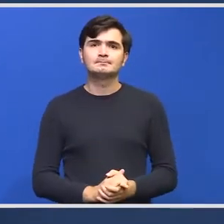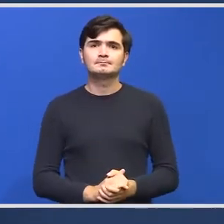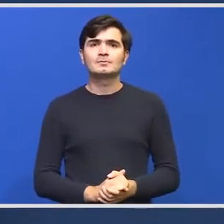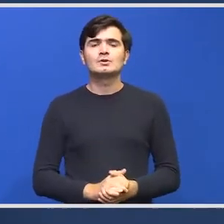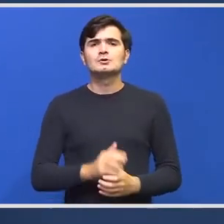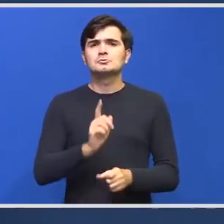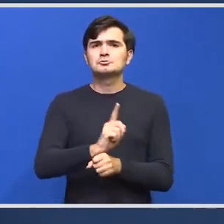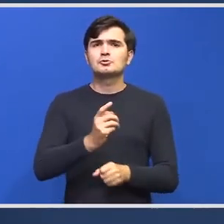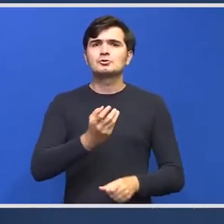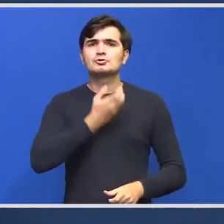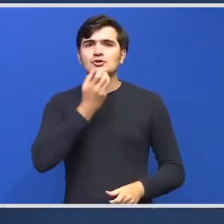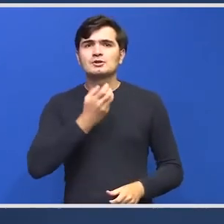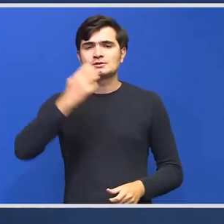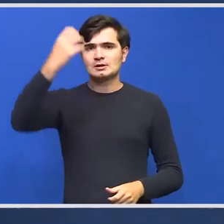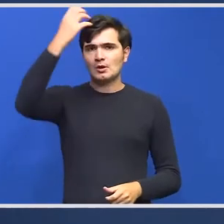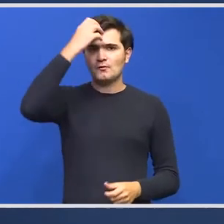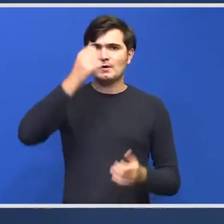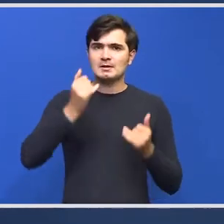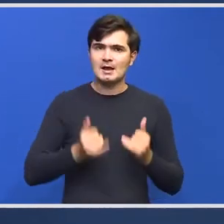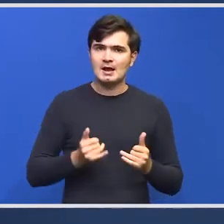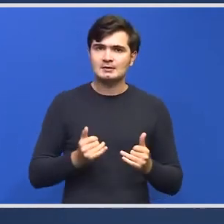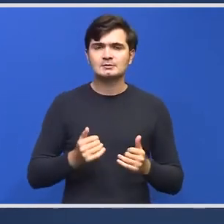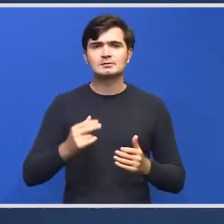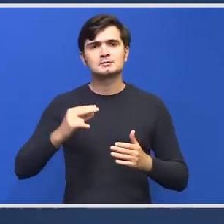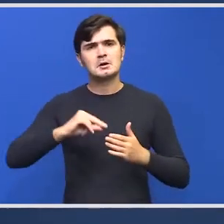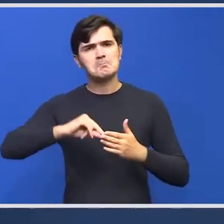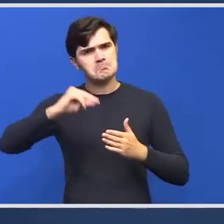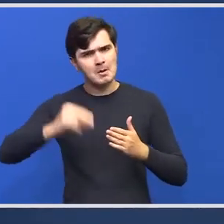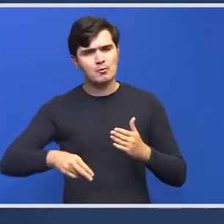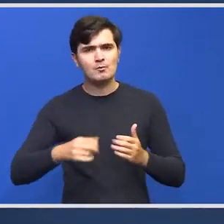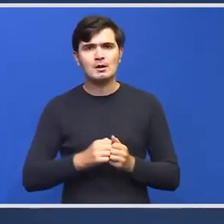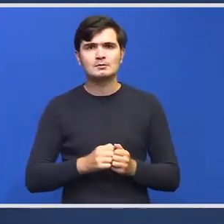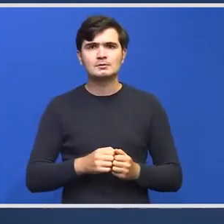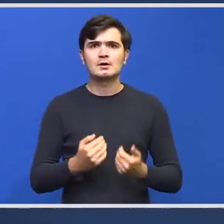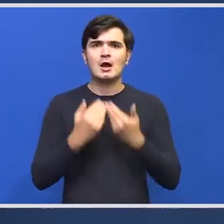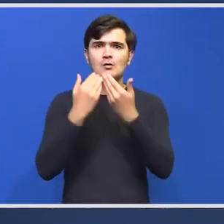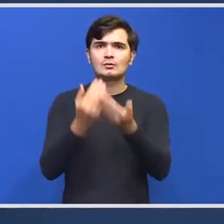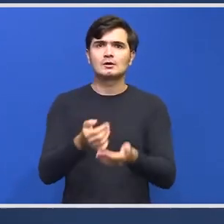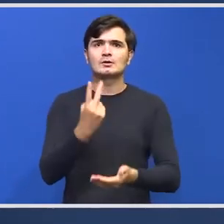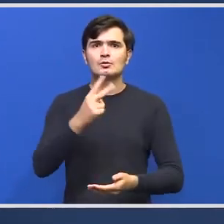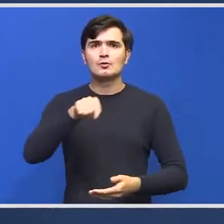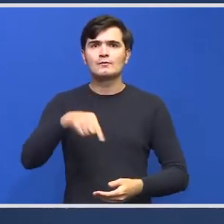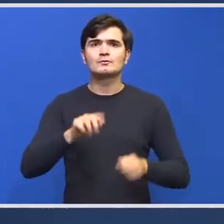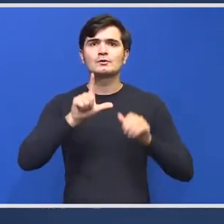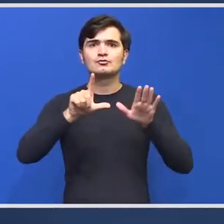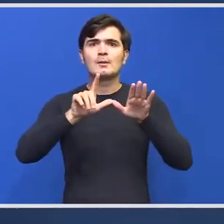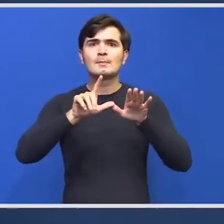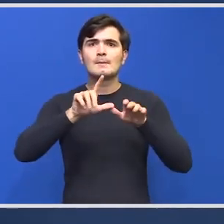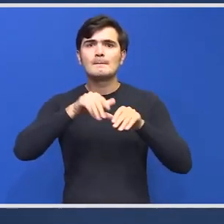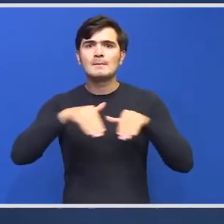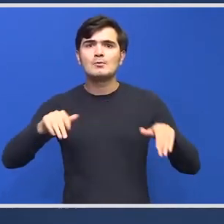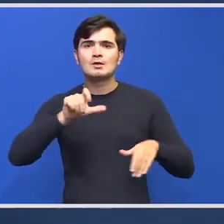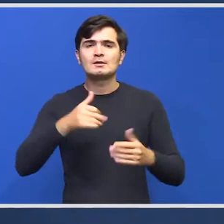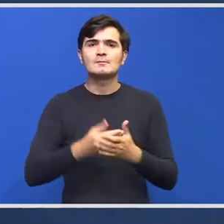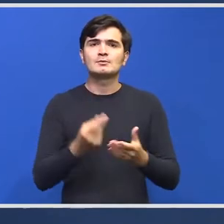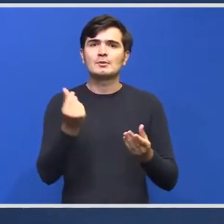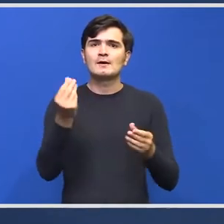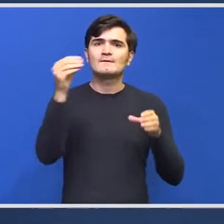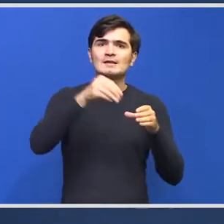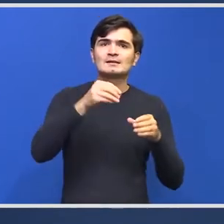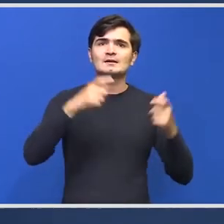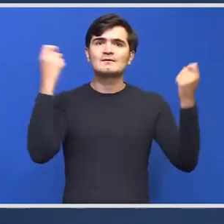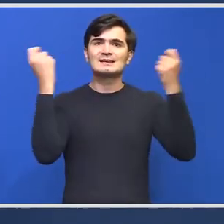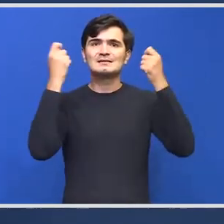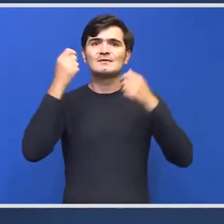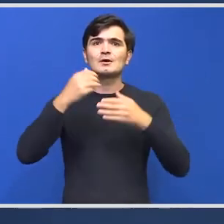Și tot în ședința de guvern de astăzi am aprobat acordarea de 27 milioane de lei pentru finanțarea Festivalului Internațional de Teatru de la